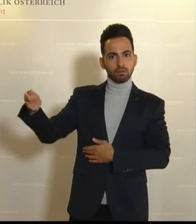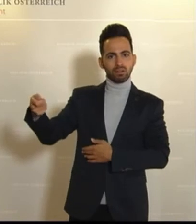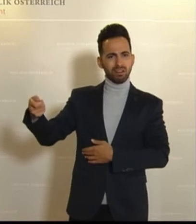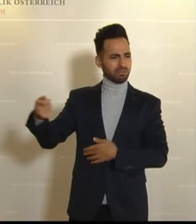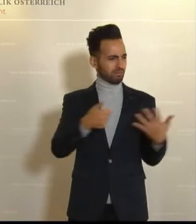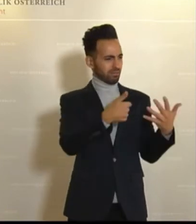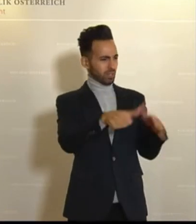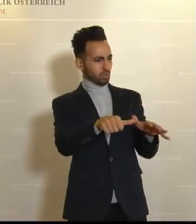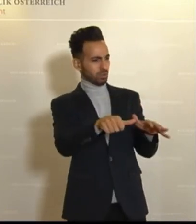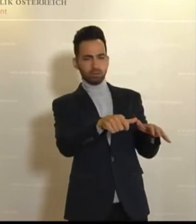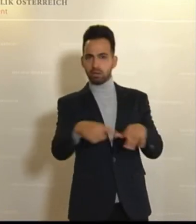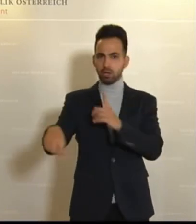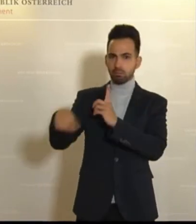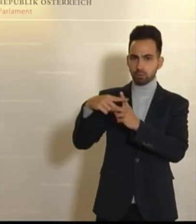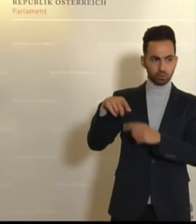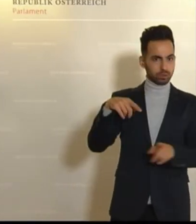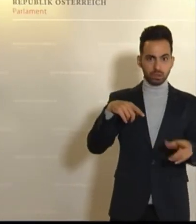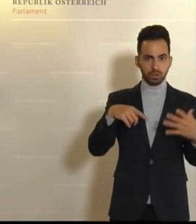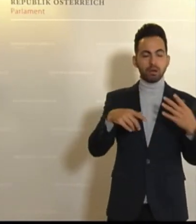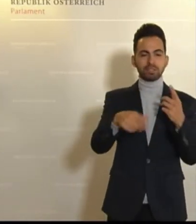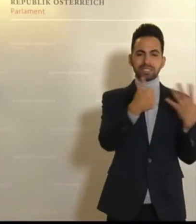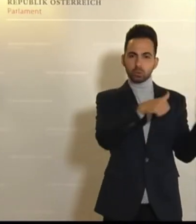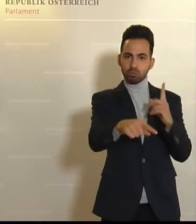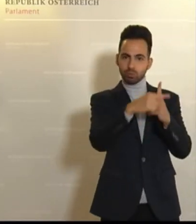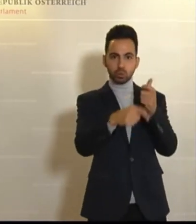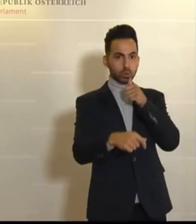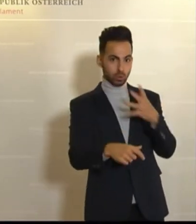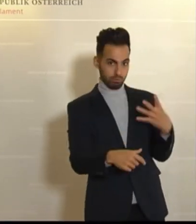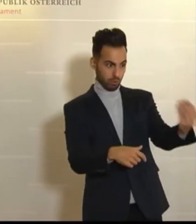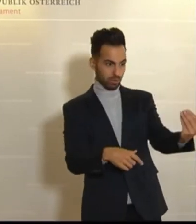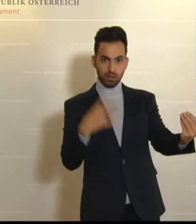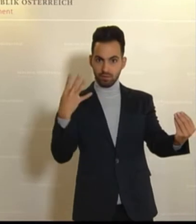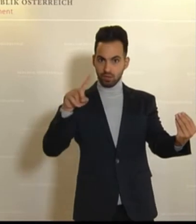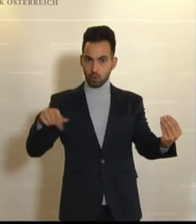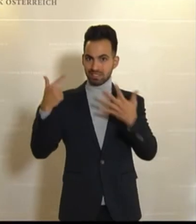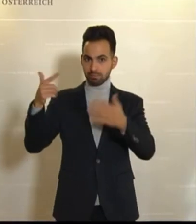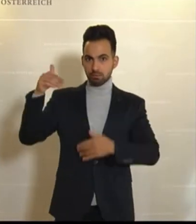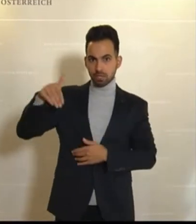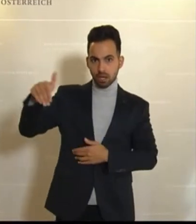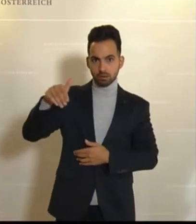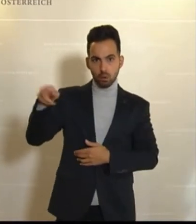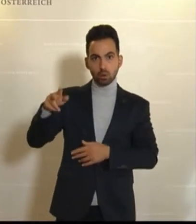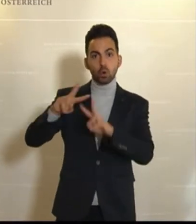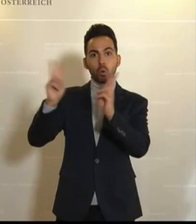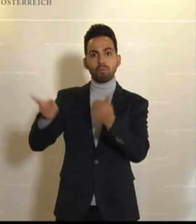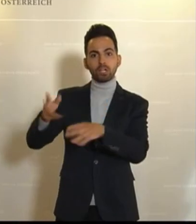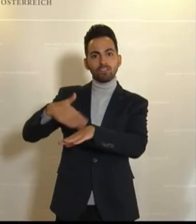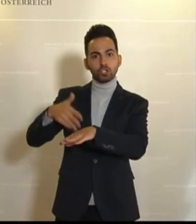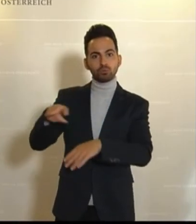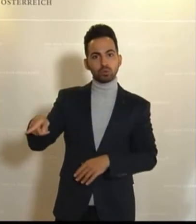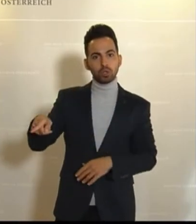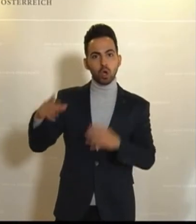600 Millionen plus haben die Grünen bekommen, 4,7 Milliarden für Umweltverschmutzung hat